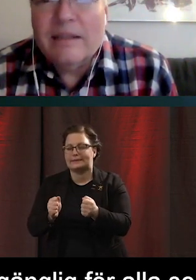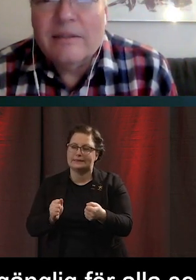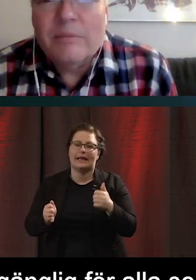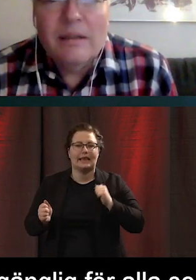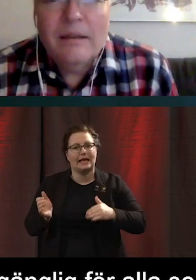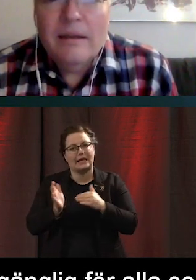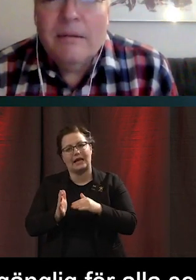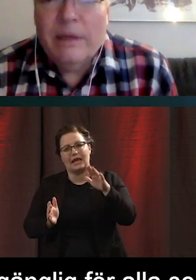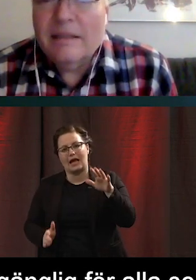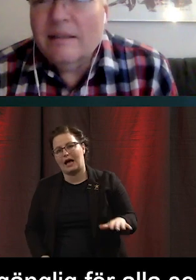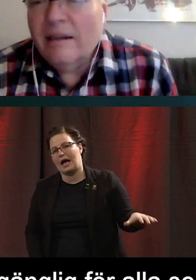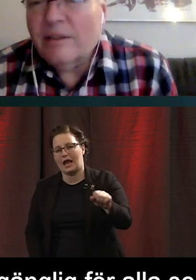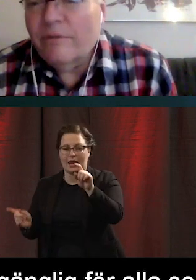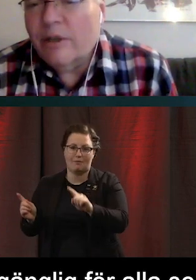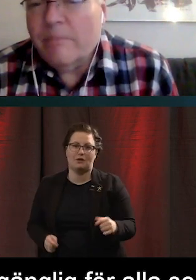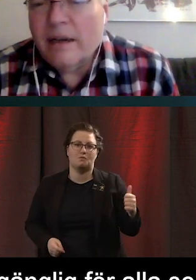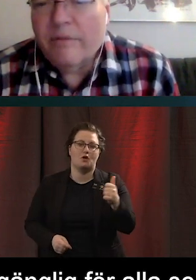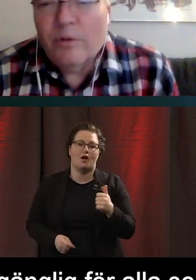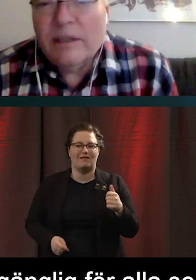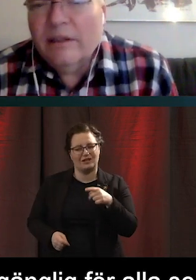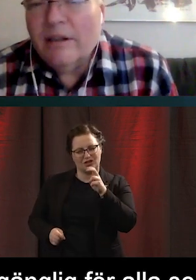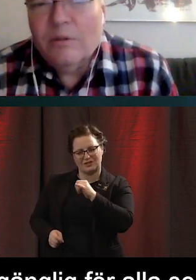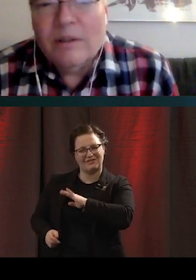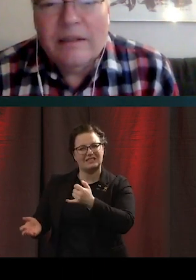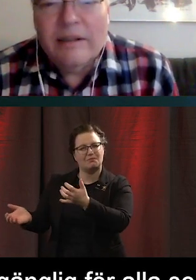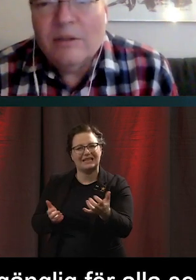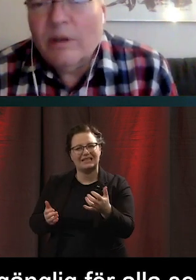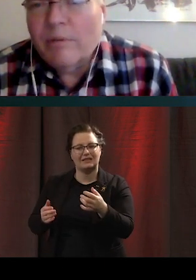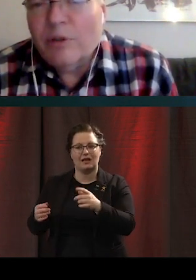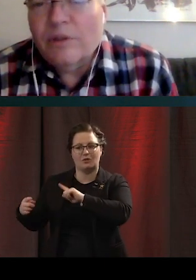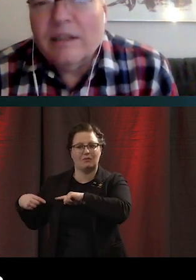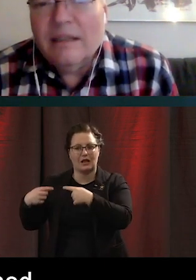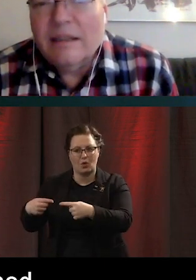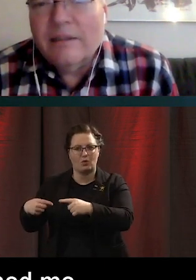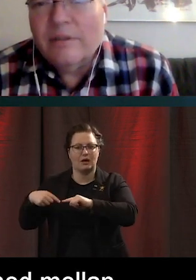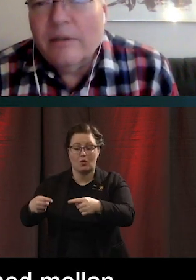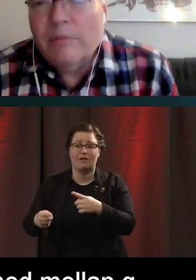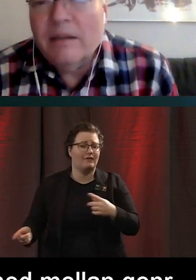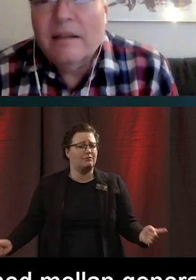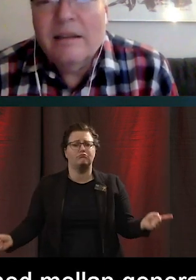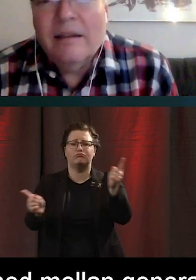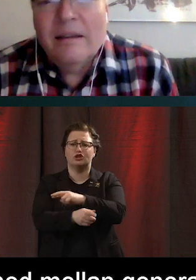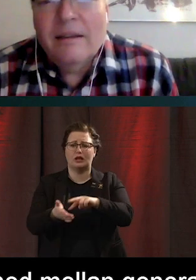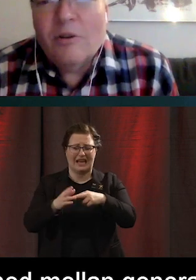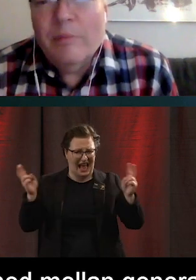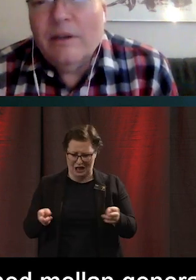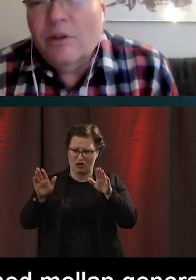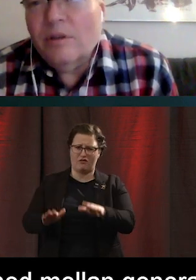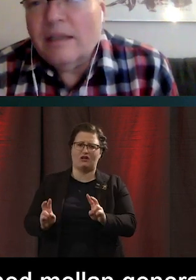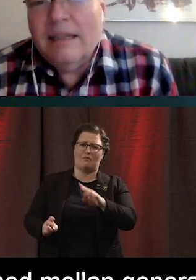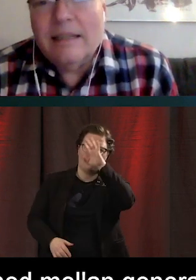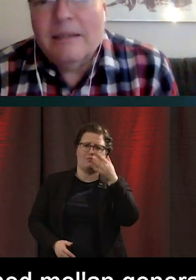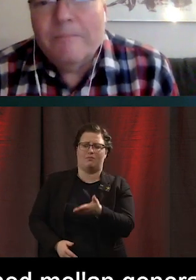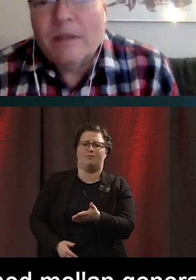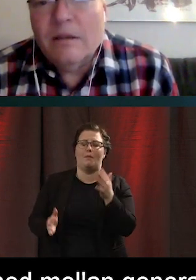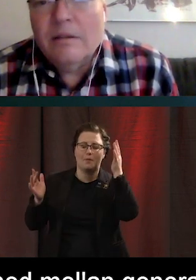Det finns liksom brister här som följer med från generation till generation när vi byter teknik eller sådär. Och ibland kommer det en ny